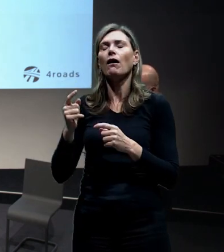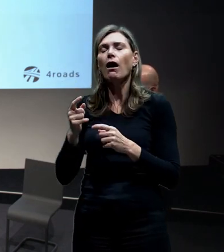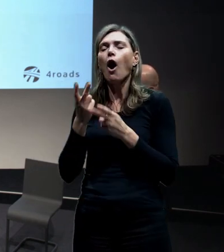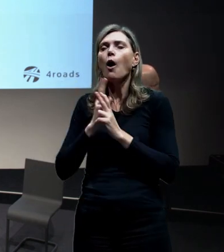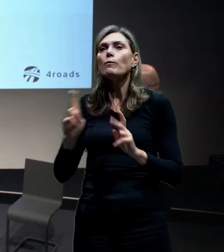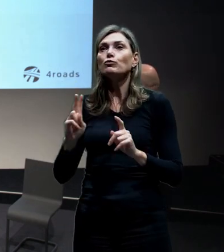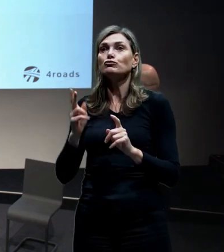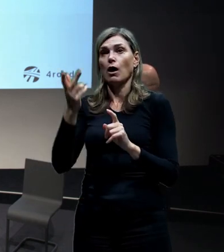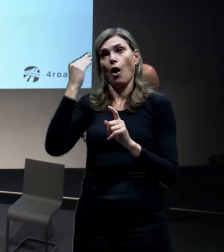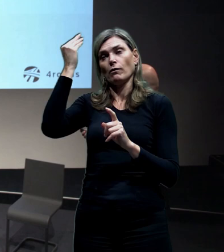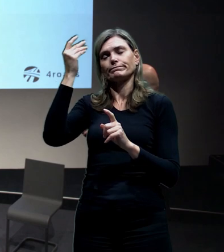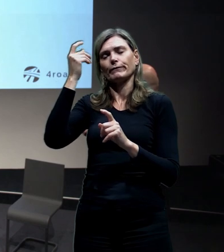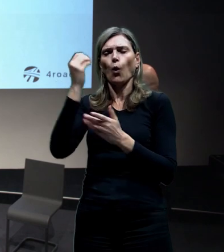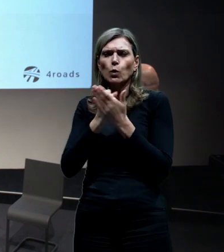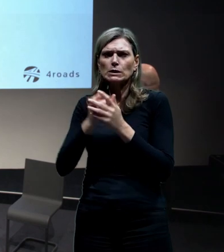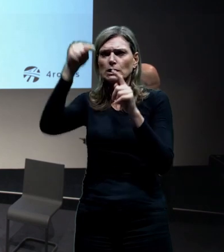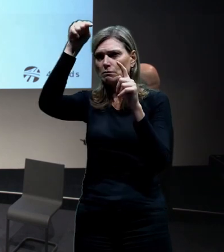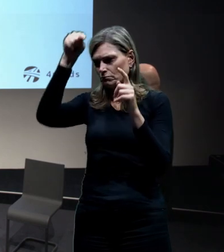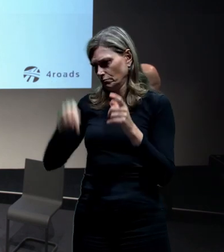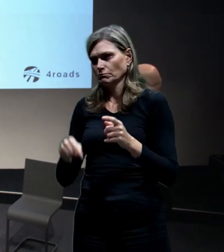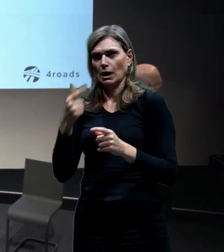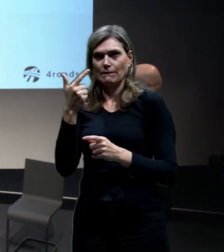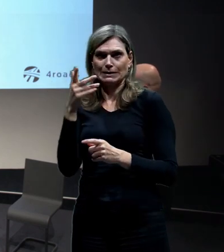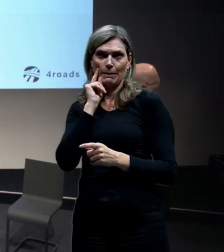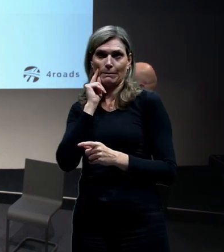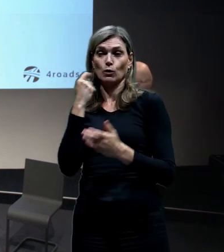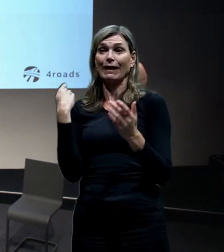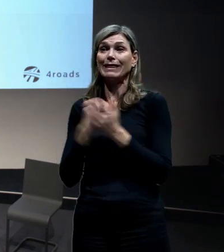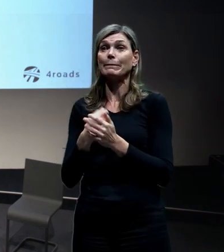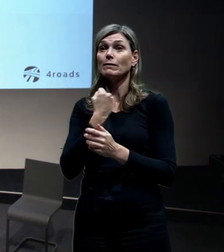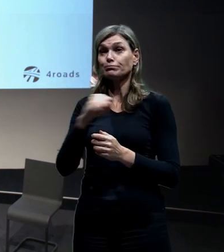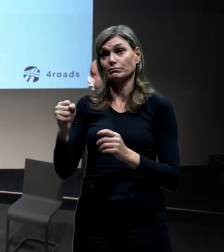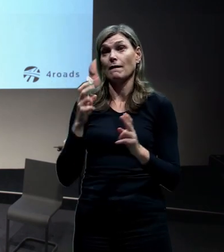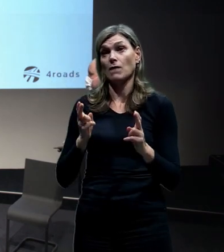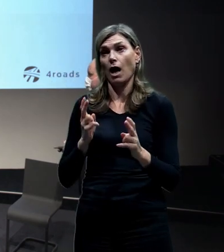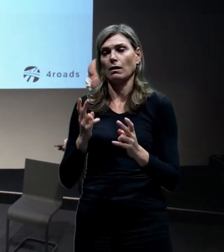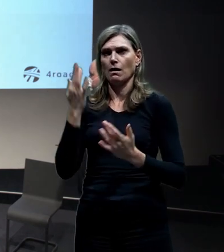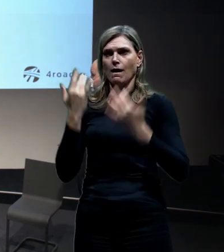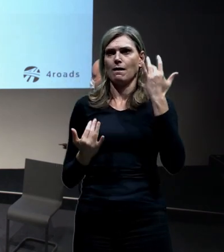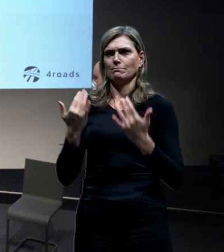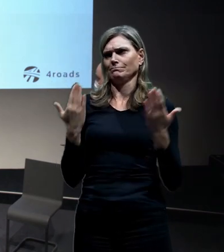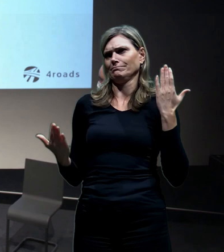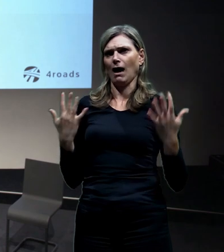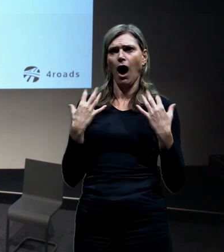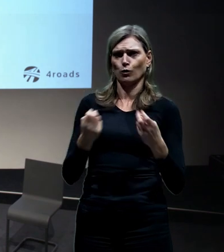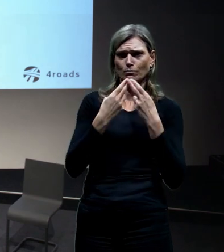uprostřed centra vysokorychlostním vlakem, tak si tu cestu autem jistě rozmyslí.